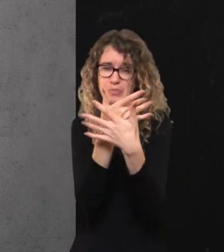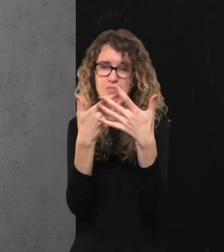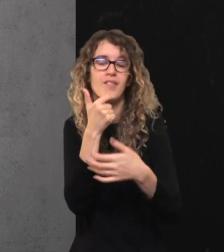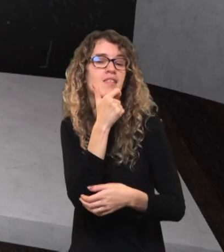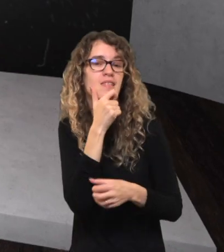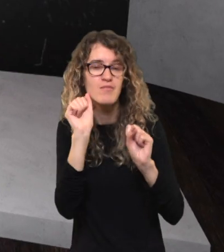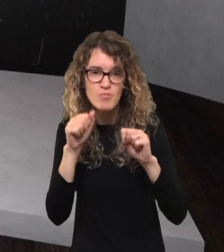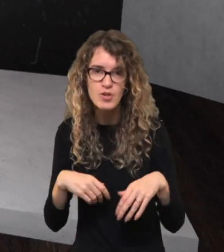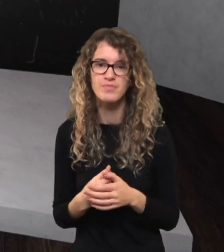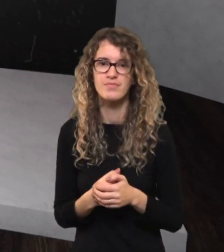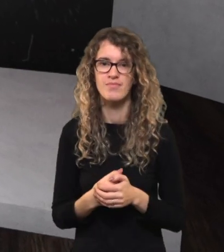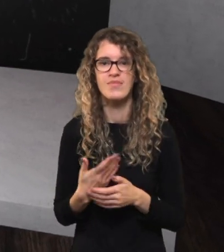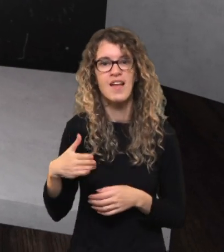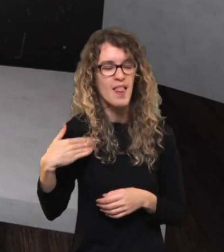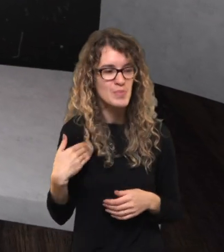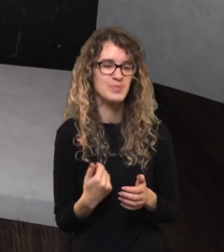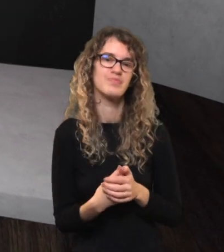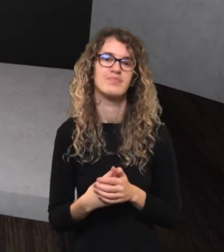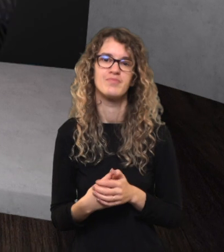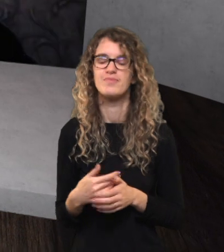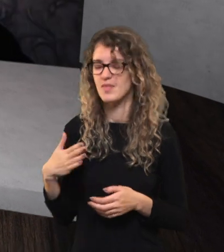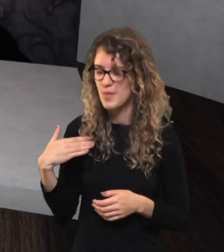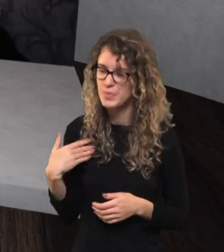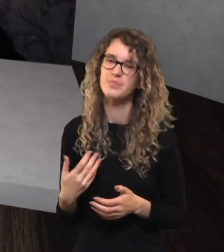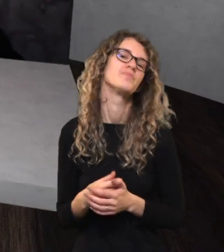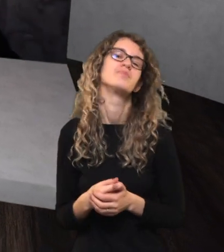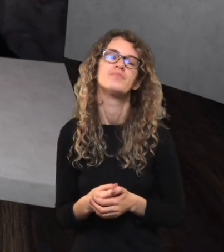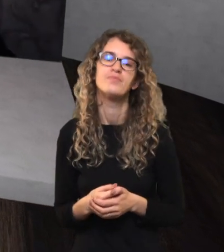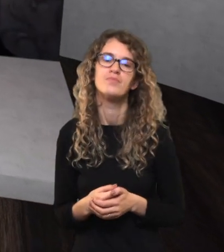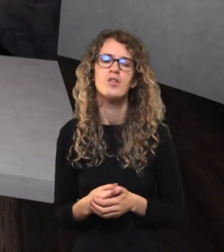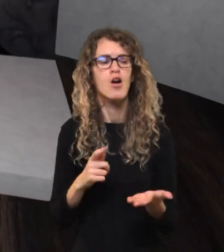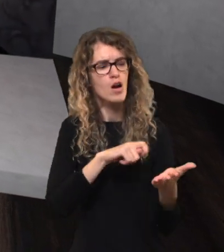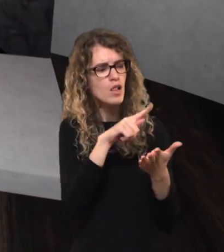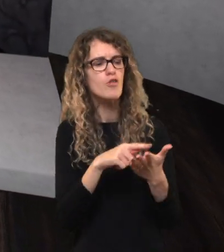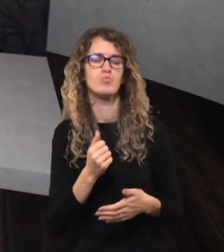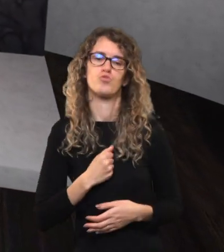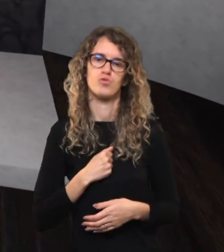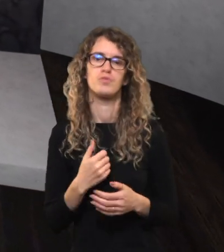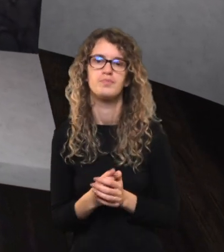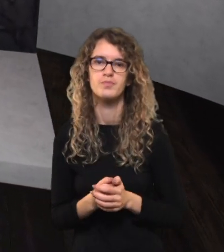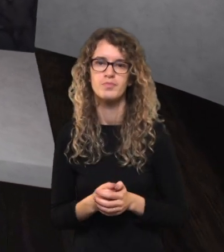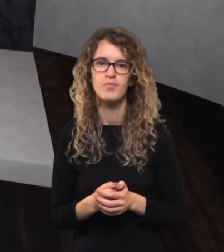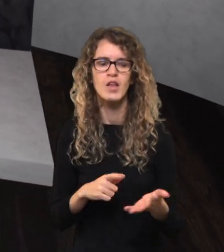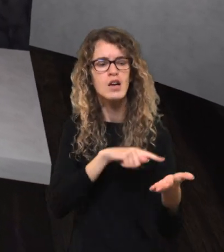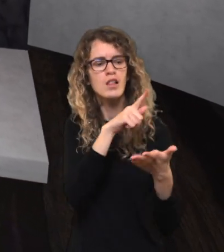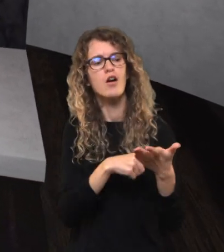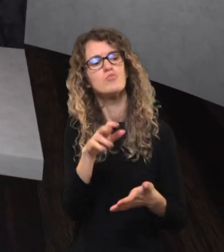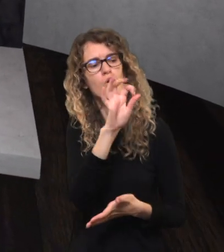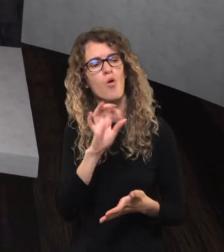Twitter'e ir kitur. Sveiki, Antonai. Zdravstujte. Sveiki. Turiu jums klausimą.